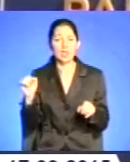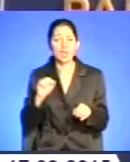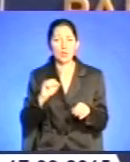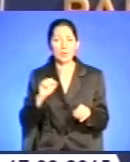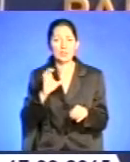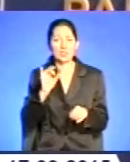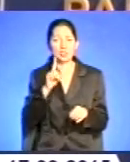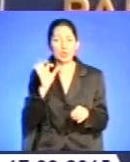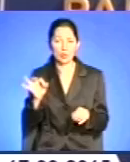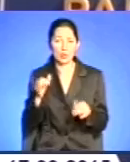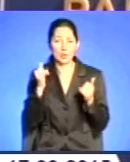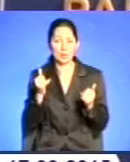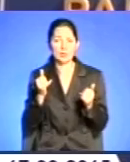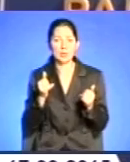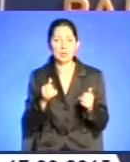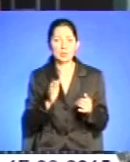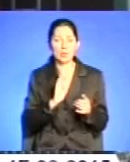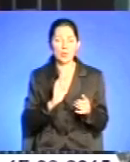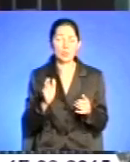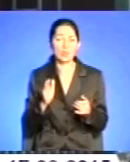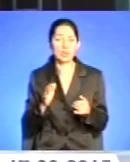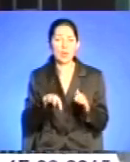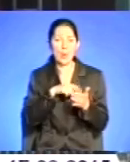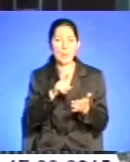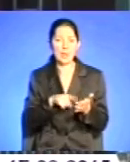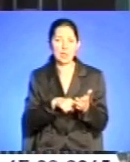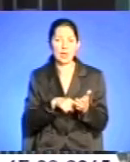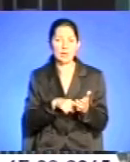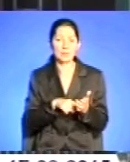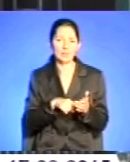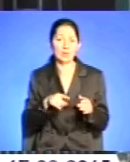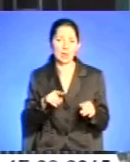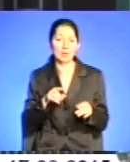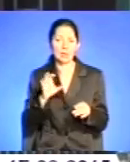питання про обрання йому запобіжного заходу у вигляді тримання під вартою.